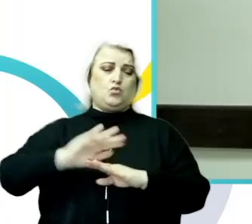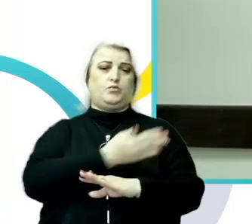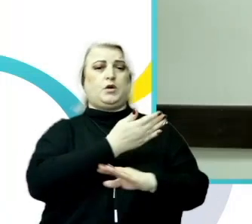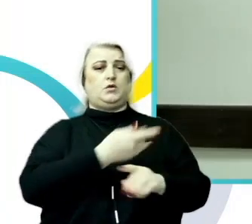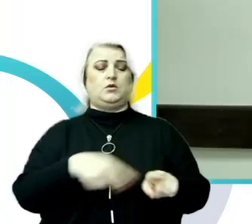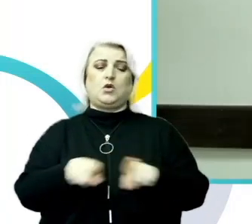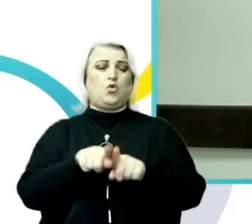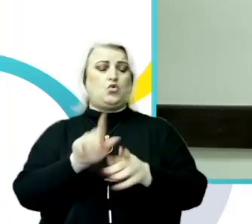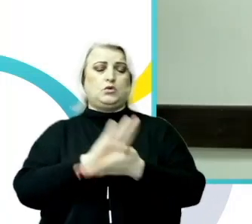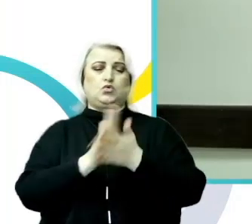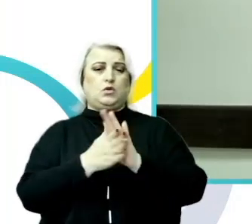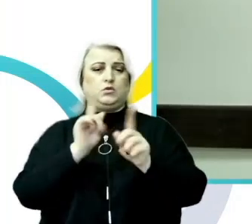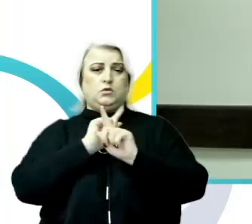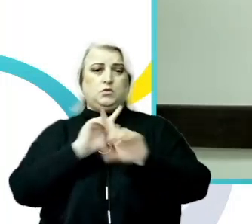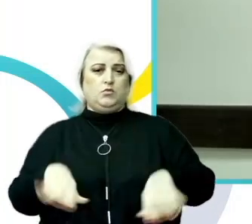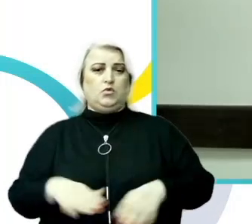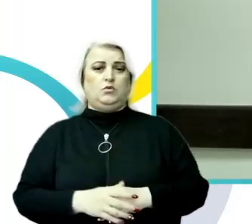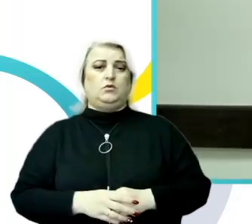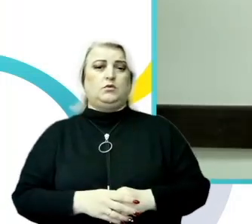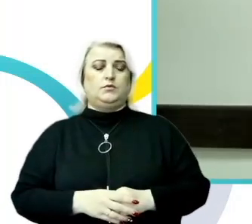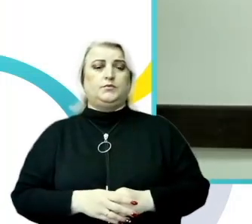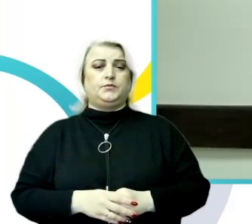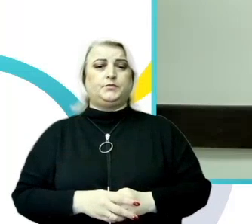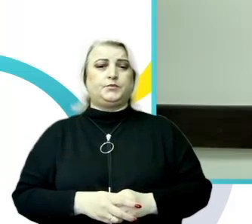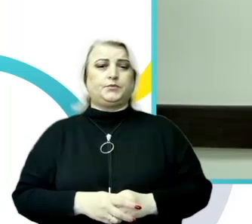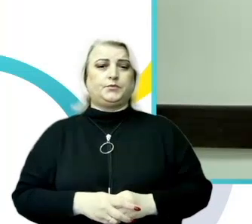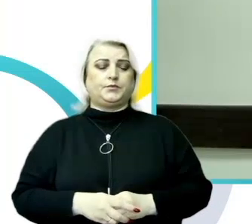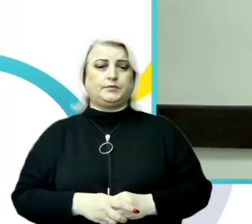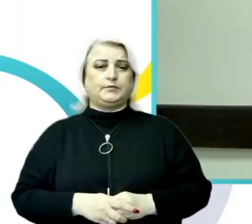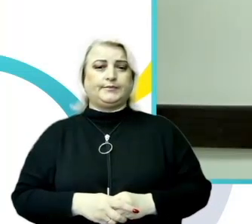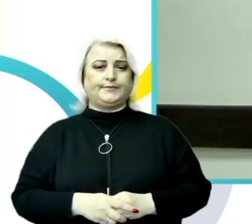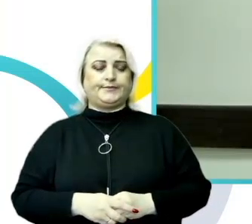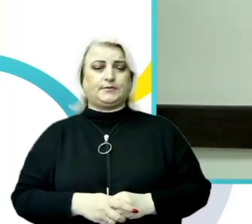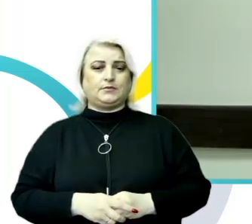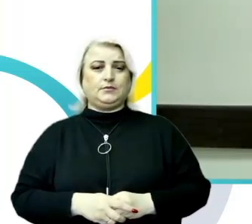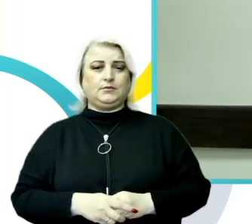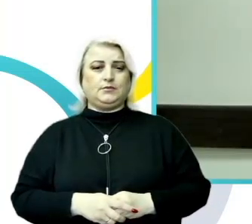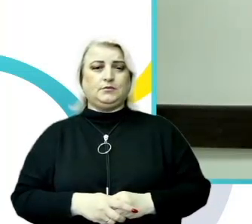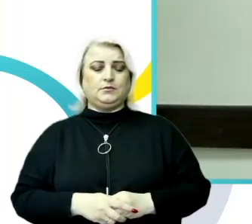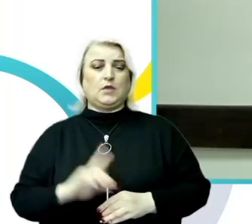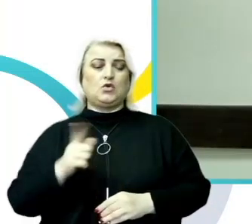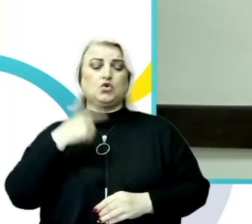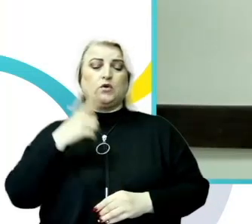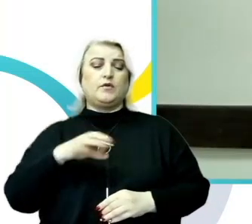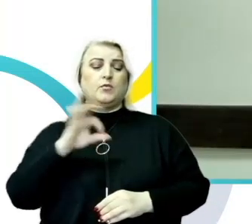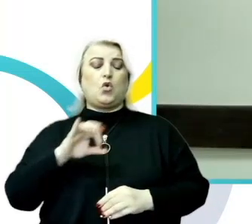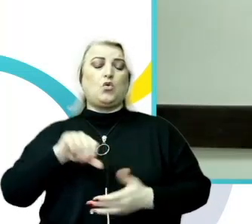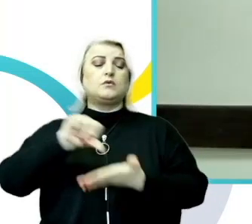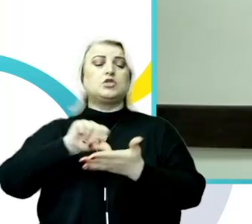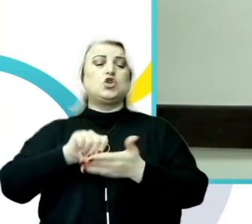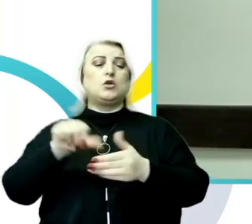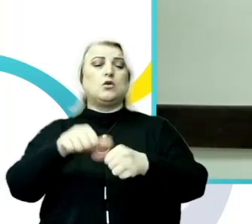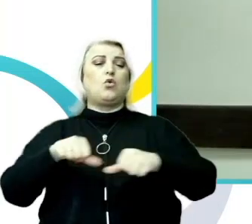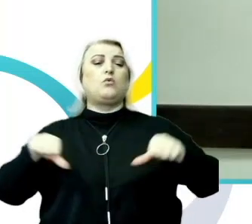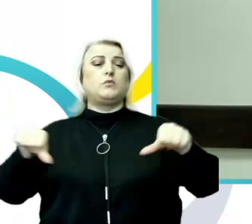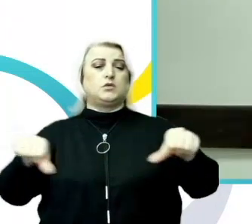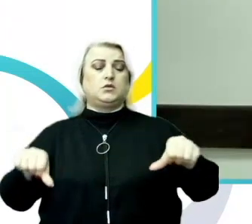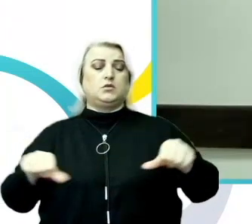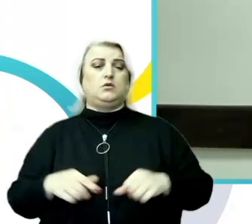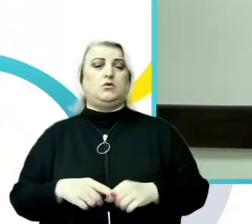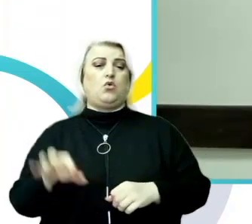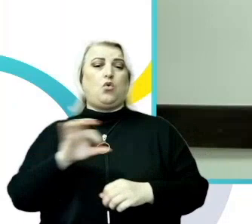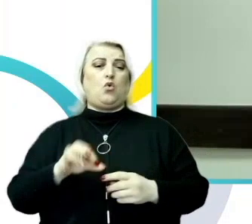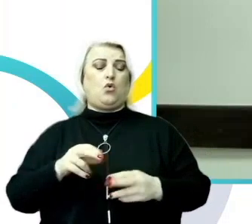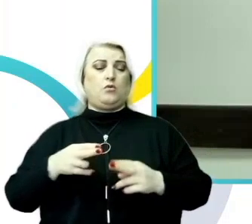dezvoltare și fortificare în privind capacităților profesionale membrile comisiilor și consiliul de etică în ceea ce privește prevenirea,